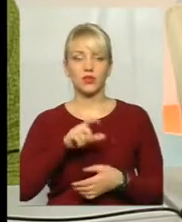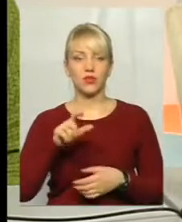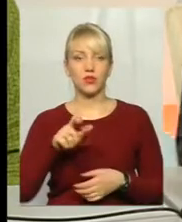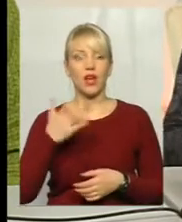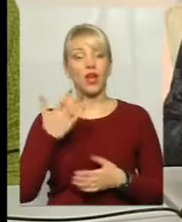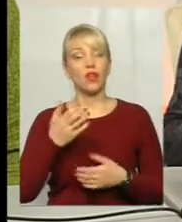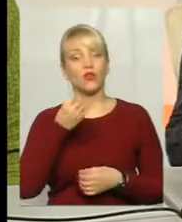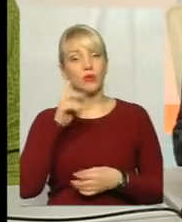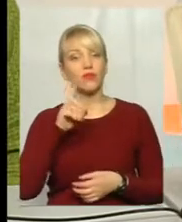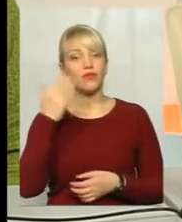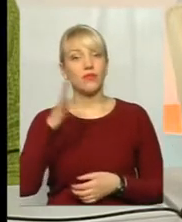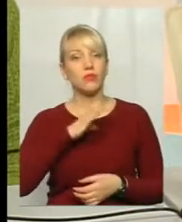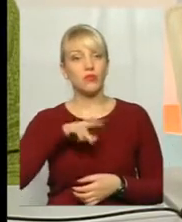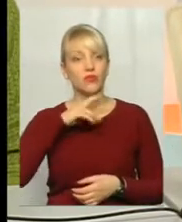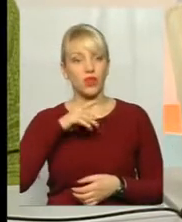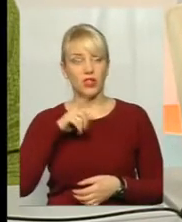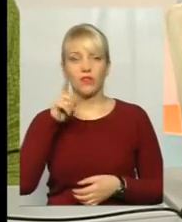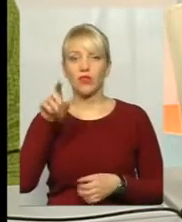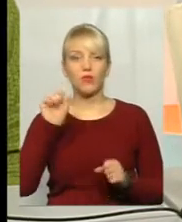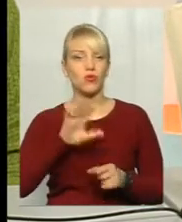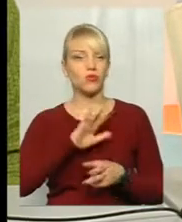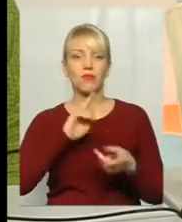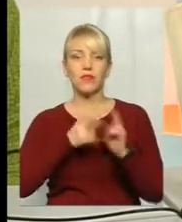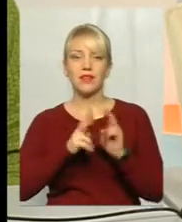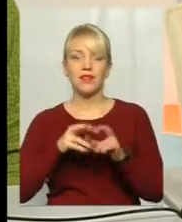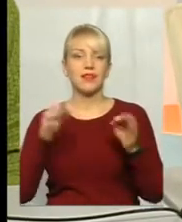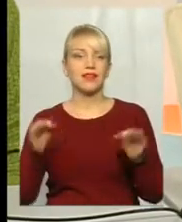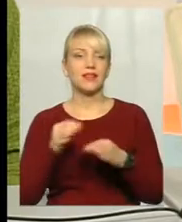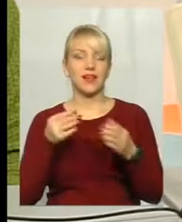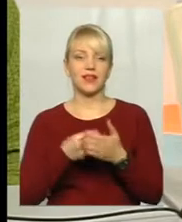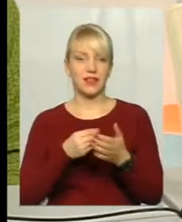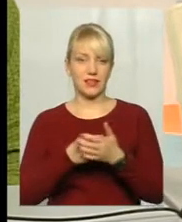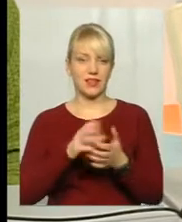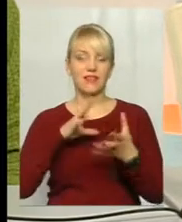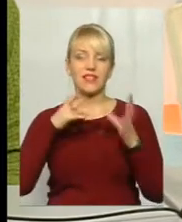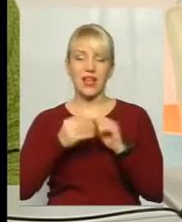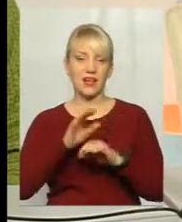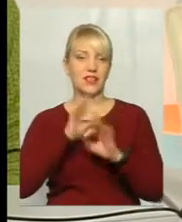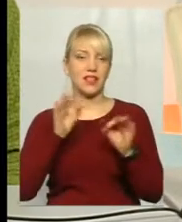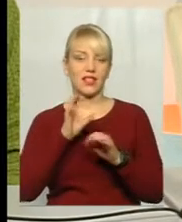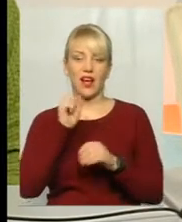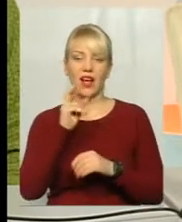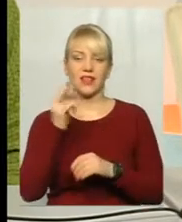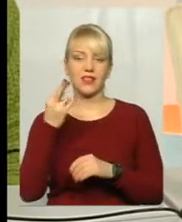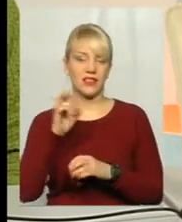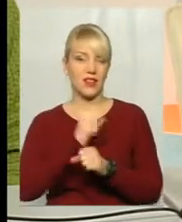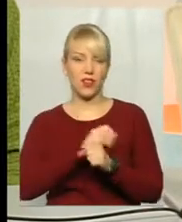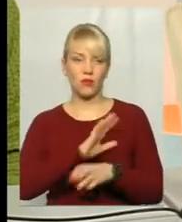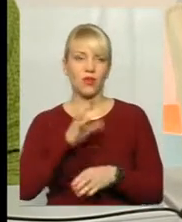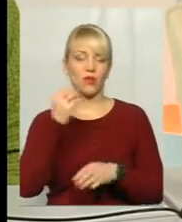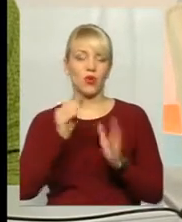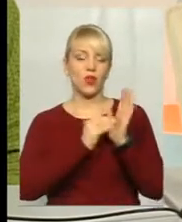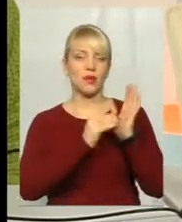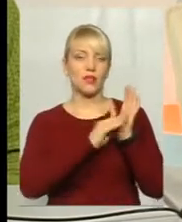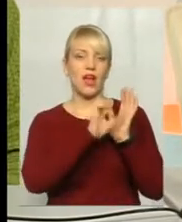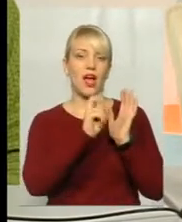був такий уважний. Вони можуть навіть не міняти ніякі ціни і взагалі ніякі акції не робити, але не таке слово акція написали. А